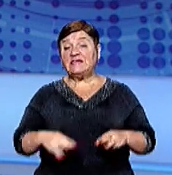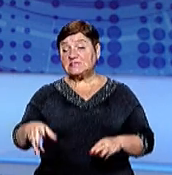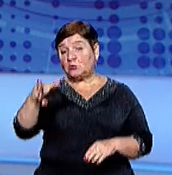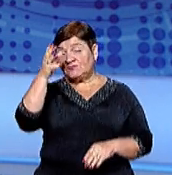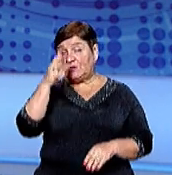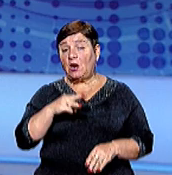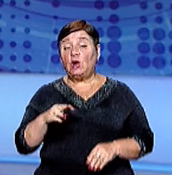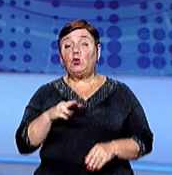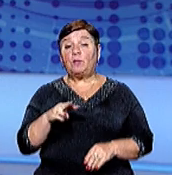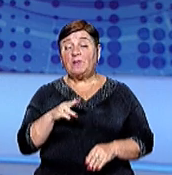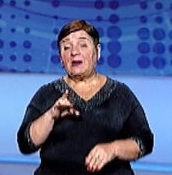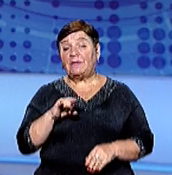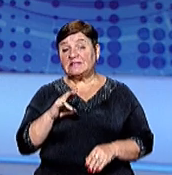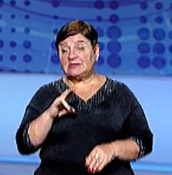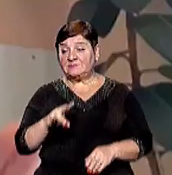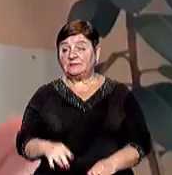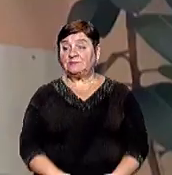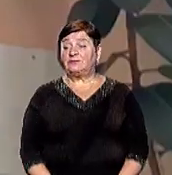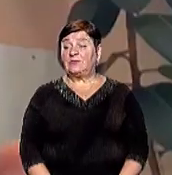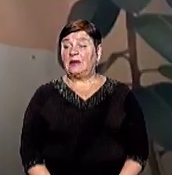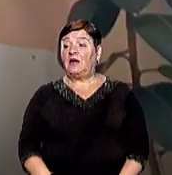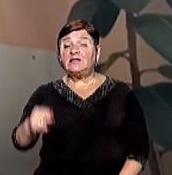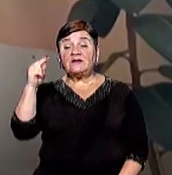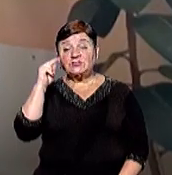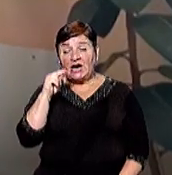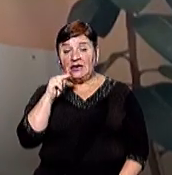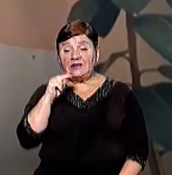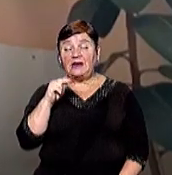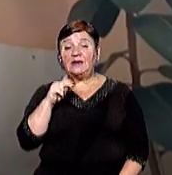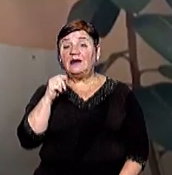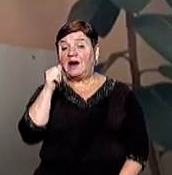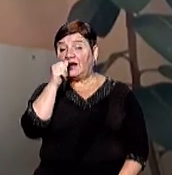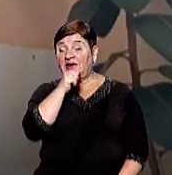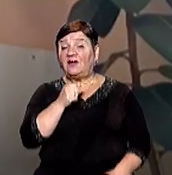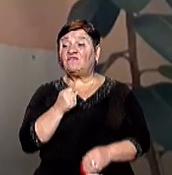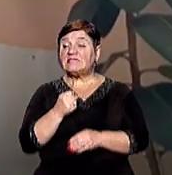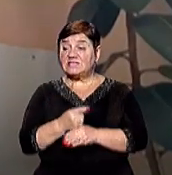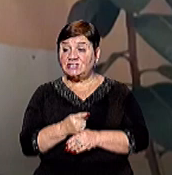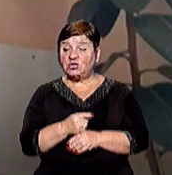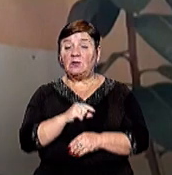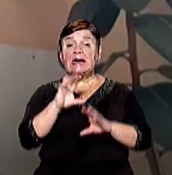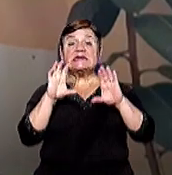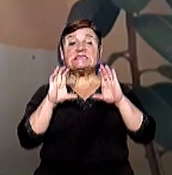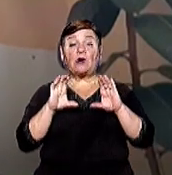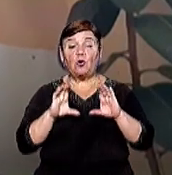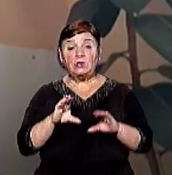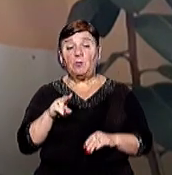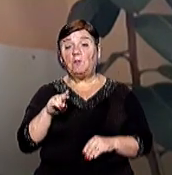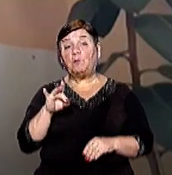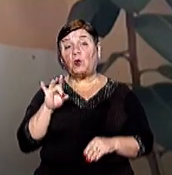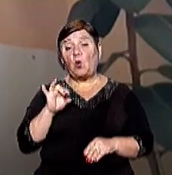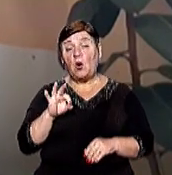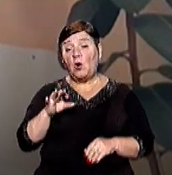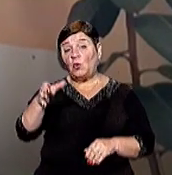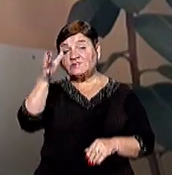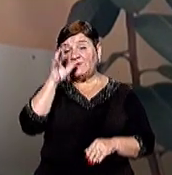Любомира Манзій Навчальний рік в Україні визначений законом про освіту і